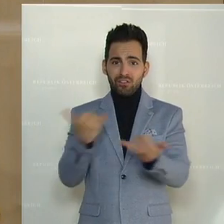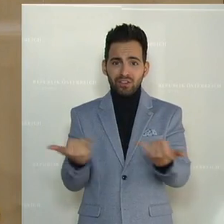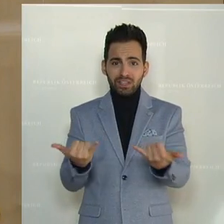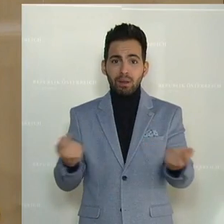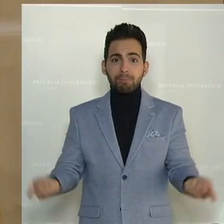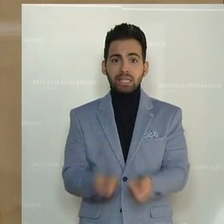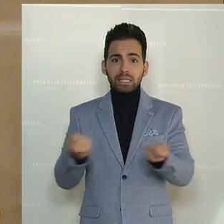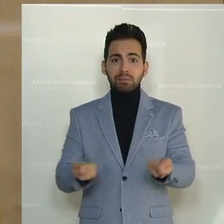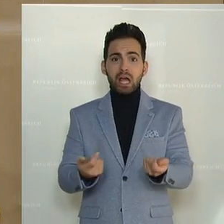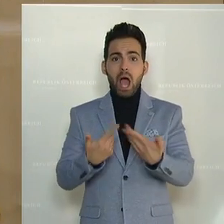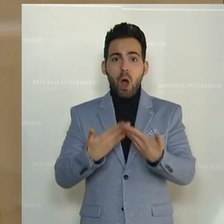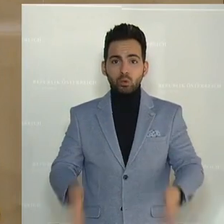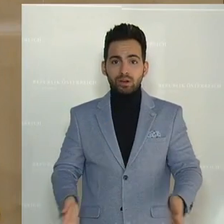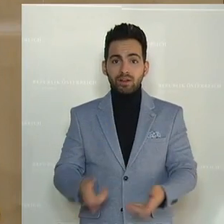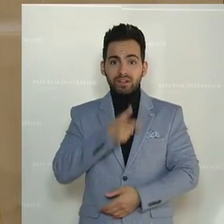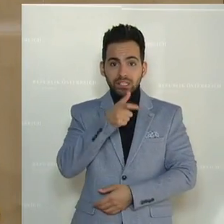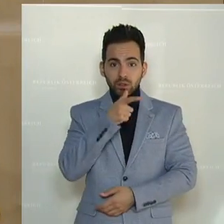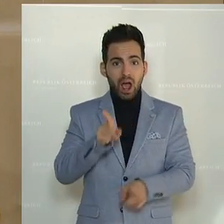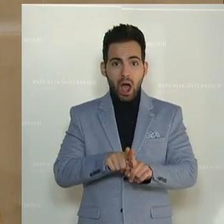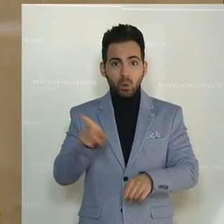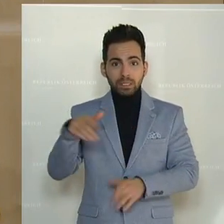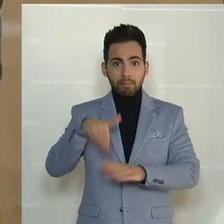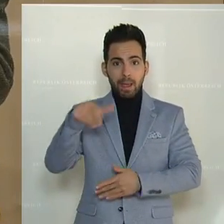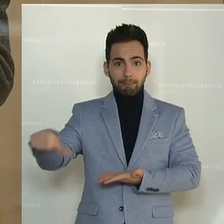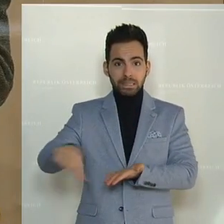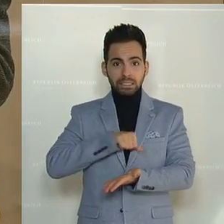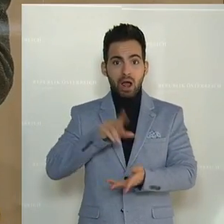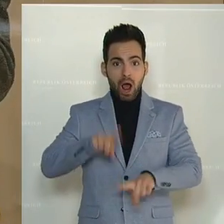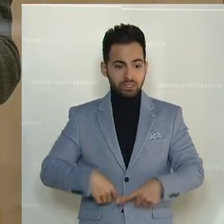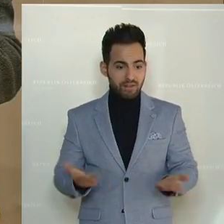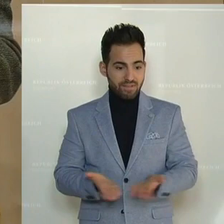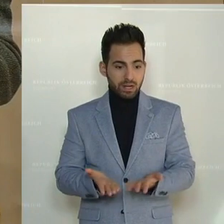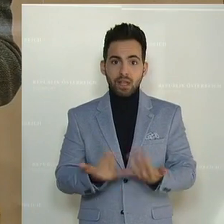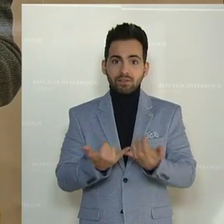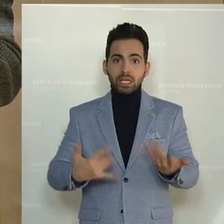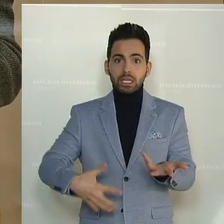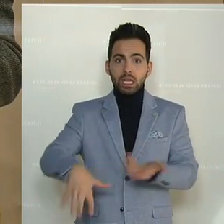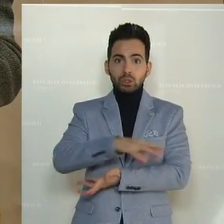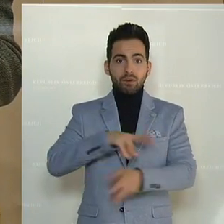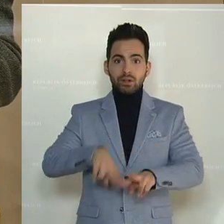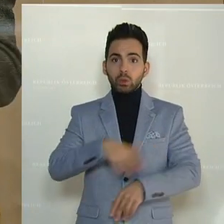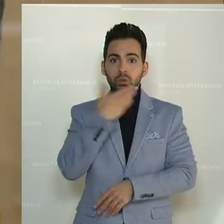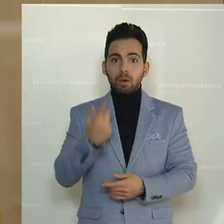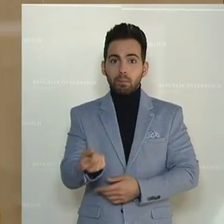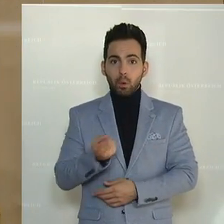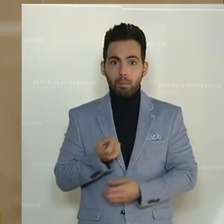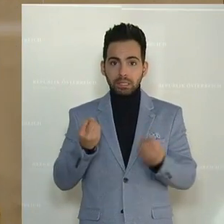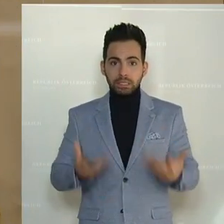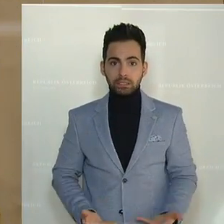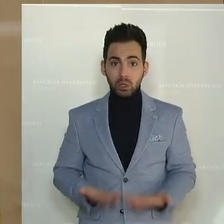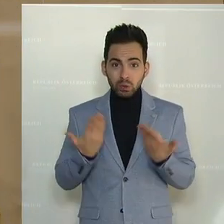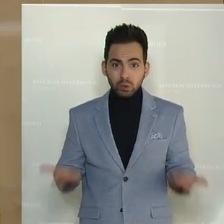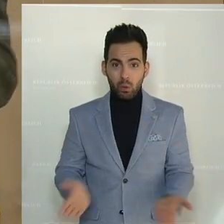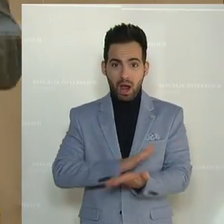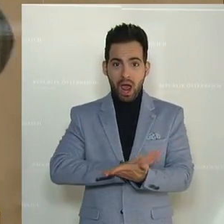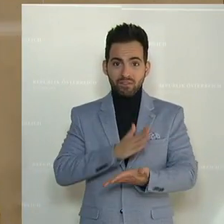Betriebsausfallsversicherung. Die zahlen im Jahr nicht mehr, als das, was man gehabt hätte, wenn die Katastrophe nicht eingetreten wäre. So einfach wäre